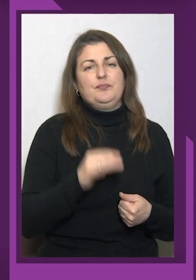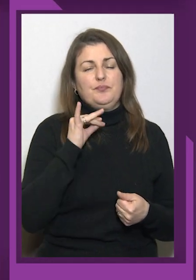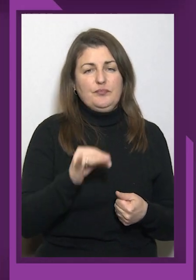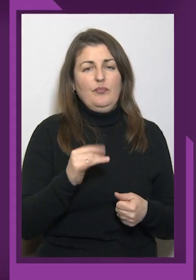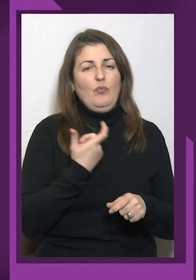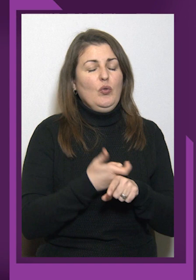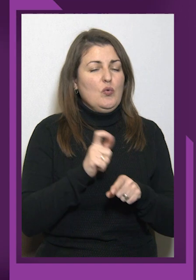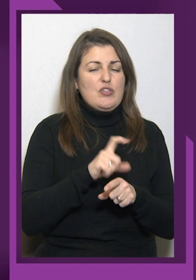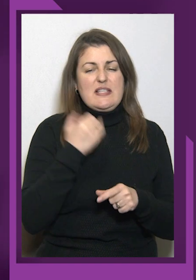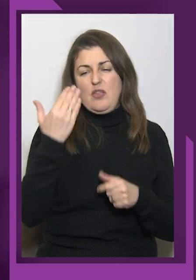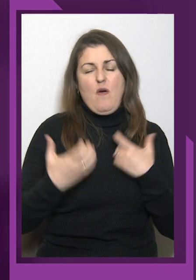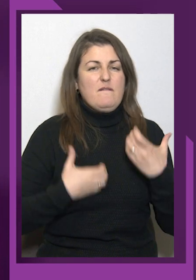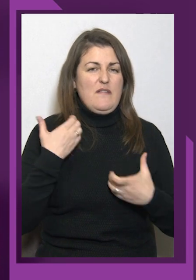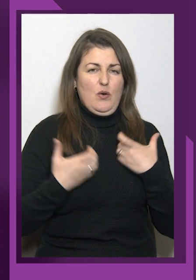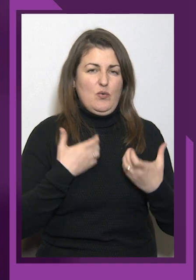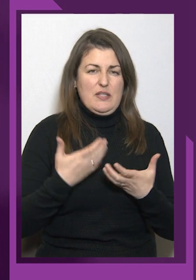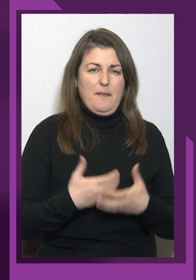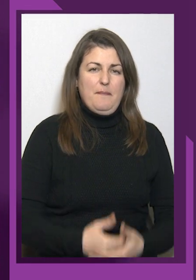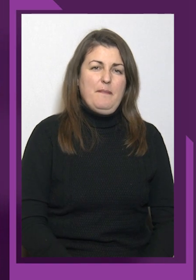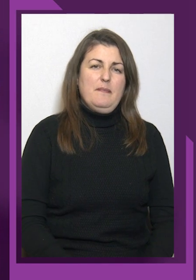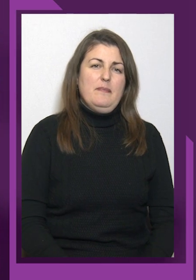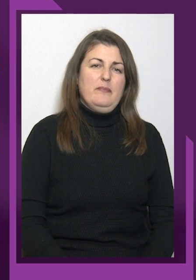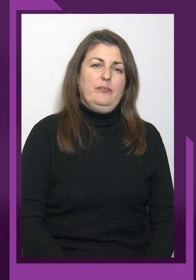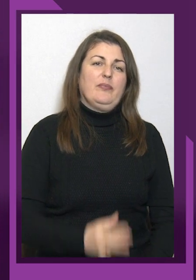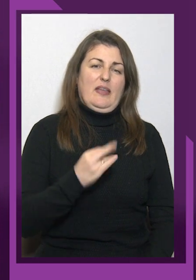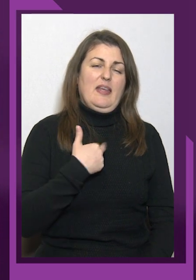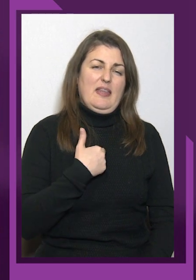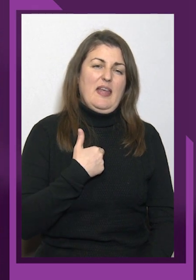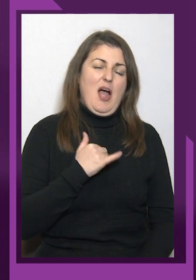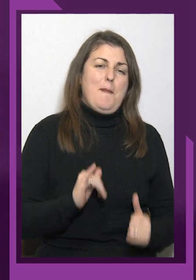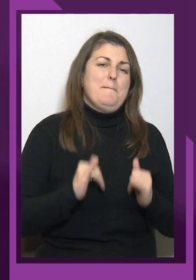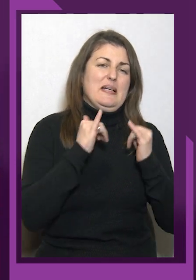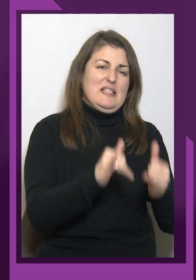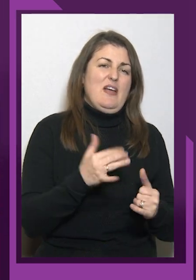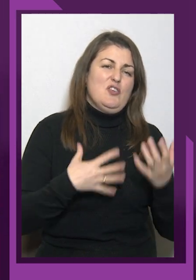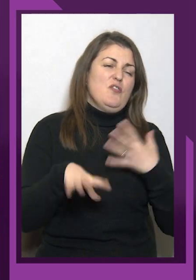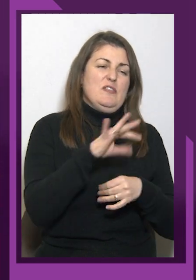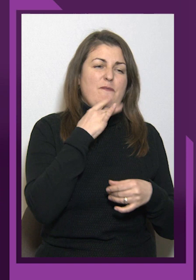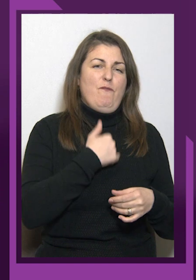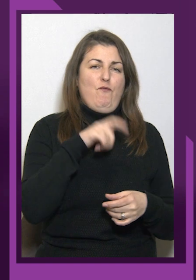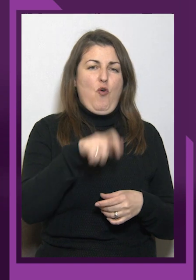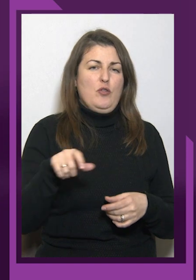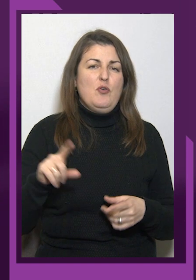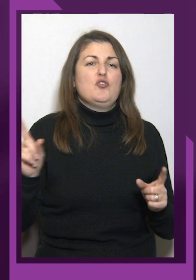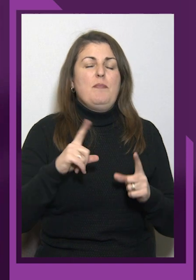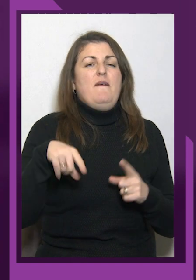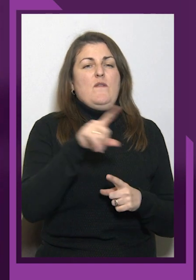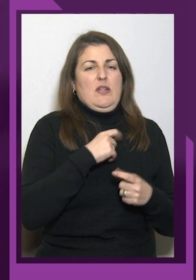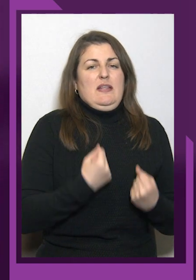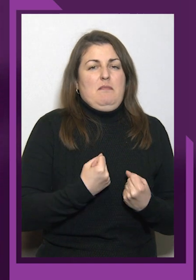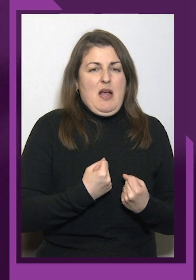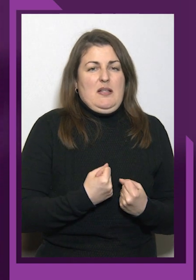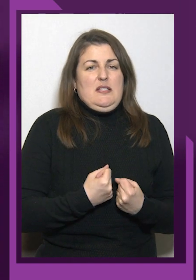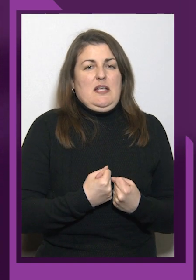І я присвячую всім воїнам, щоб вони трималися, щоб бронилися Боже, що ми